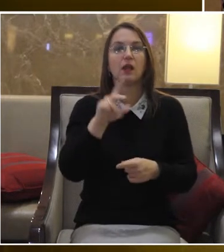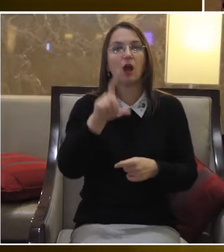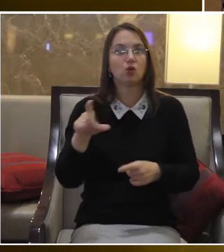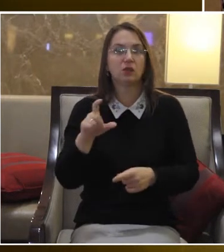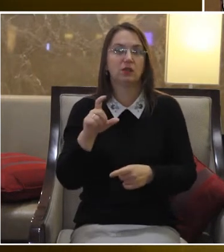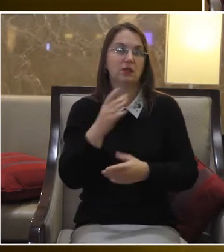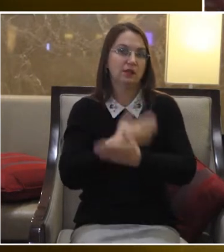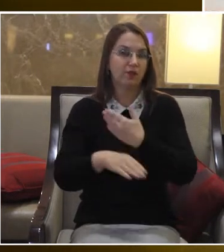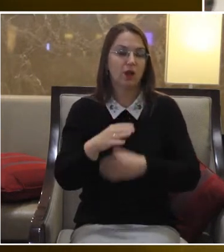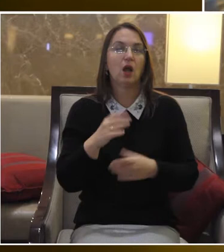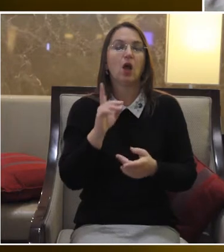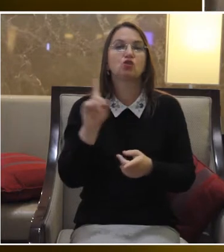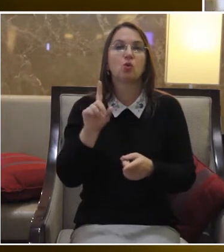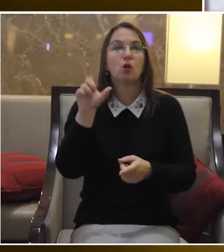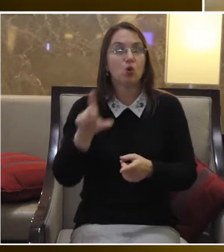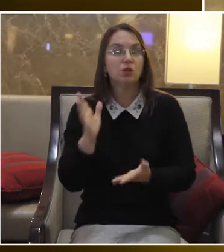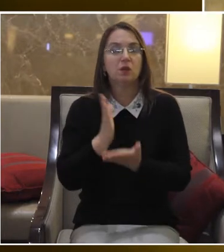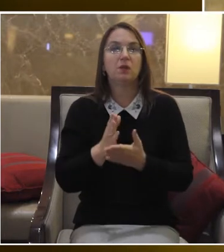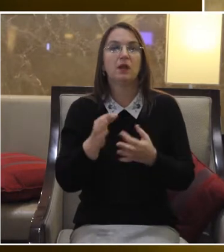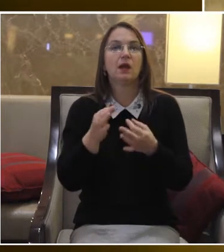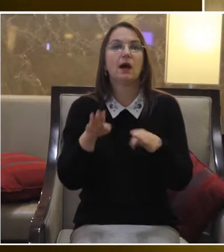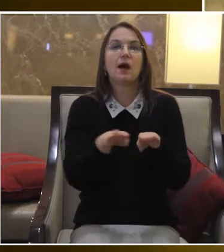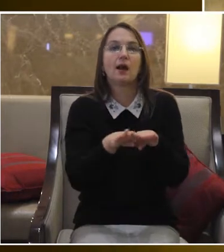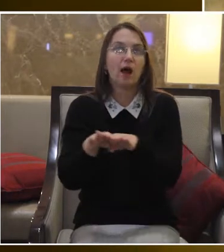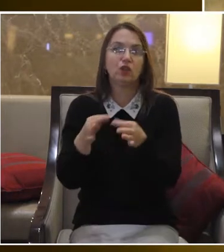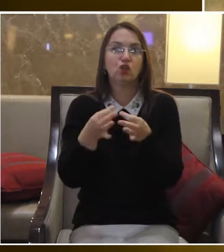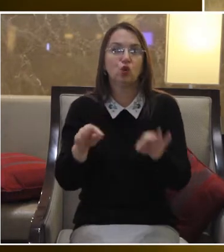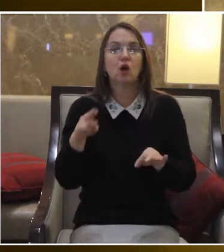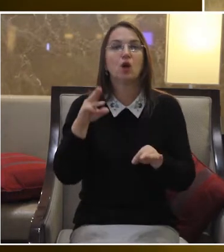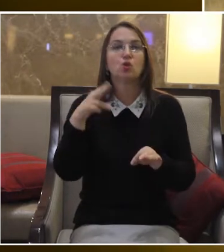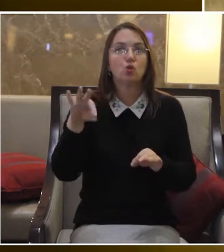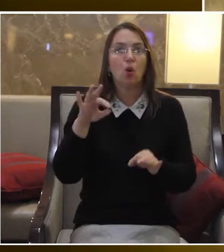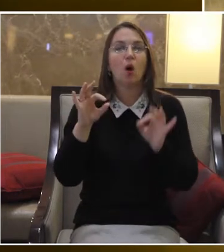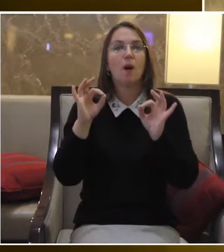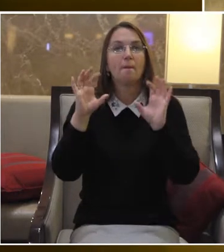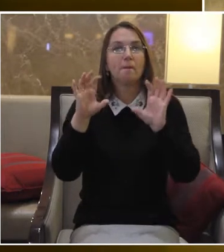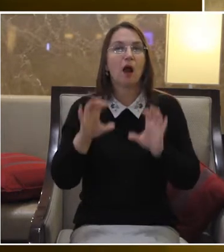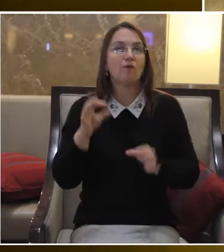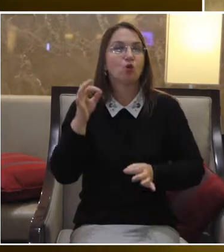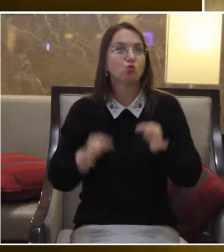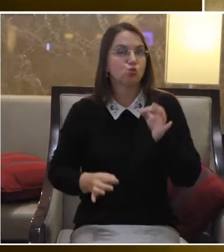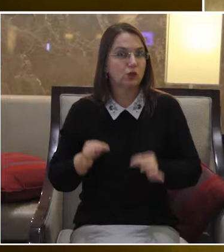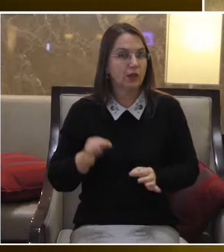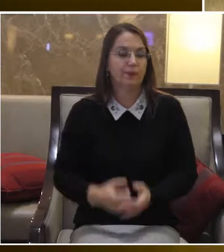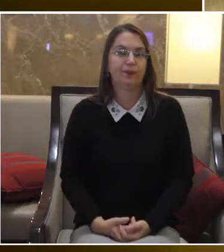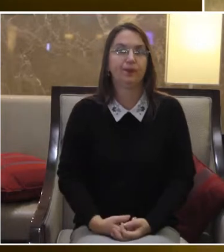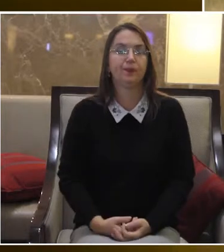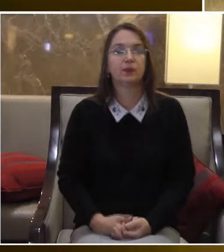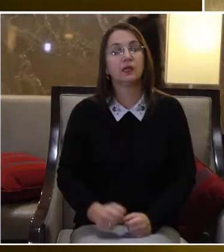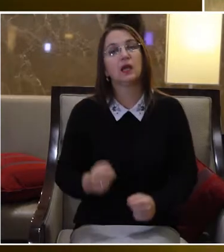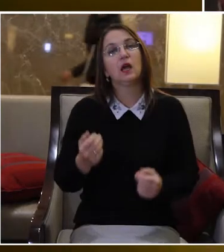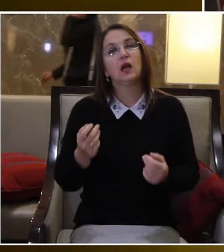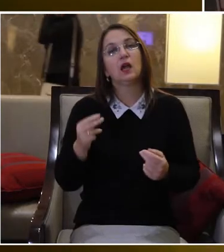повинна створити для того, щоб особи з інвалідністю мали рівний доступ з іншими людьми при доступі до